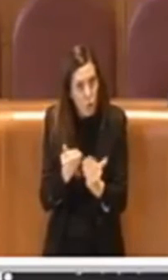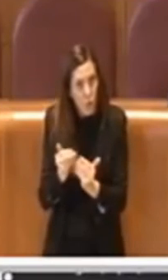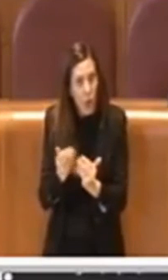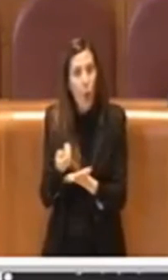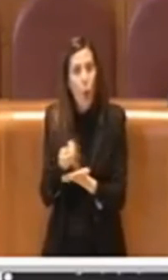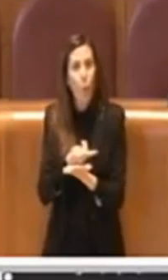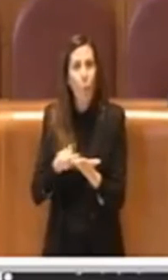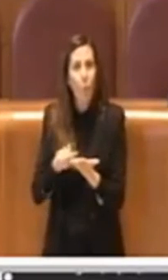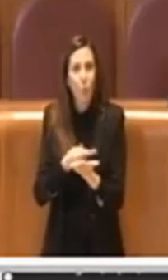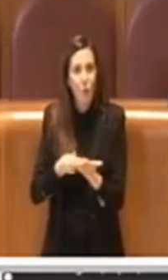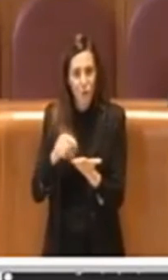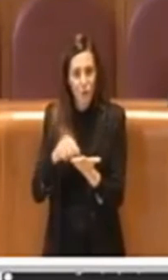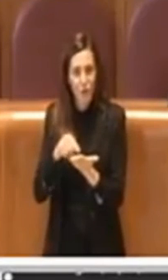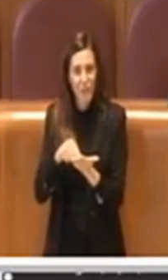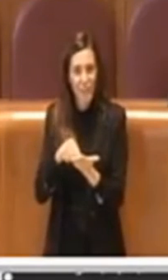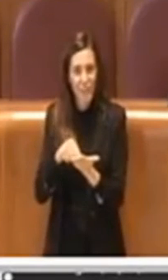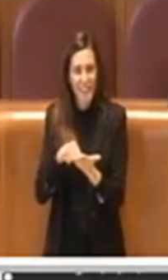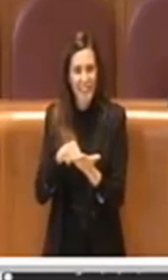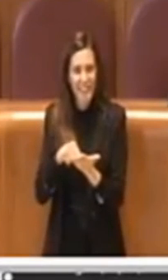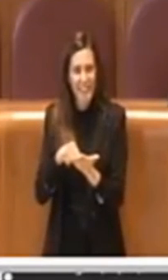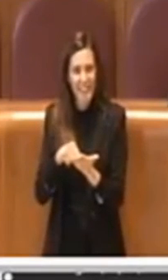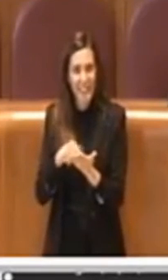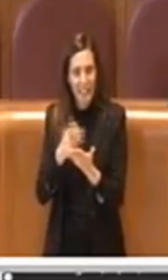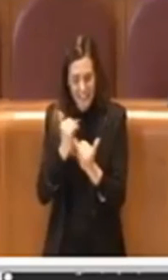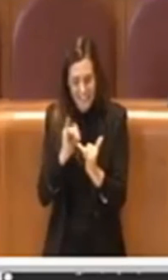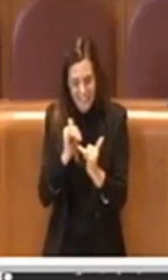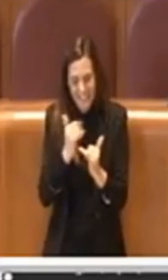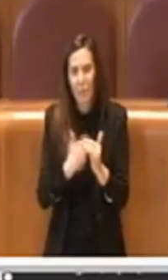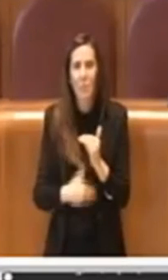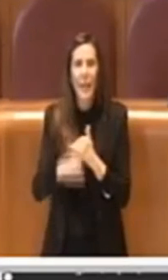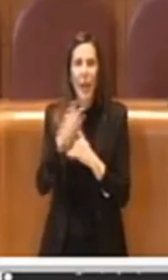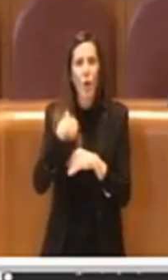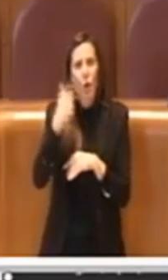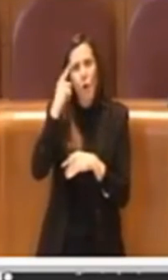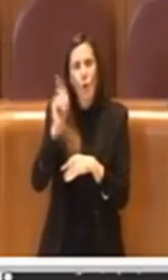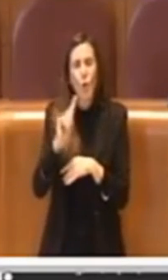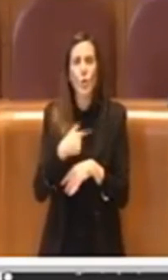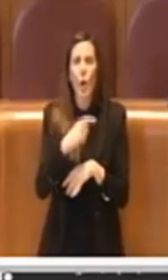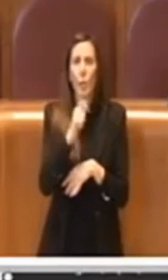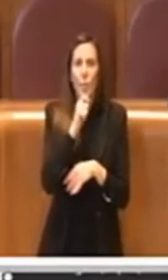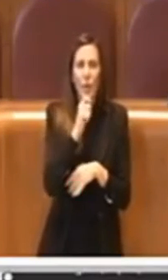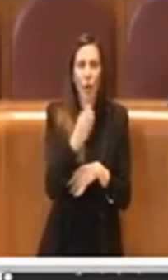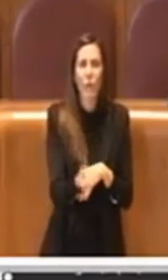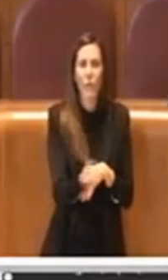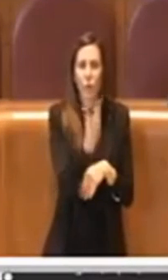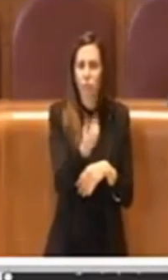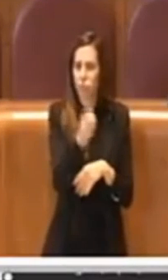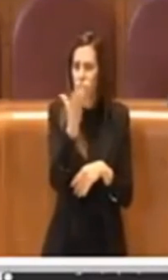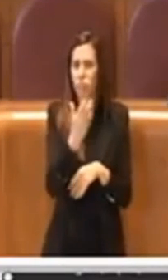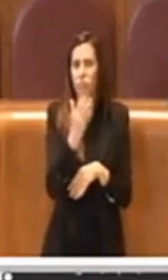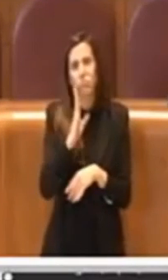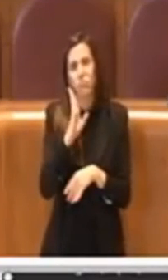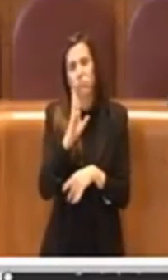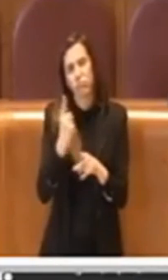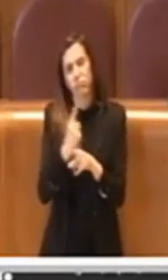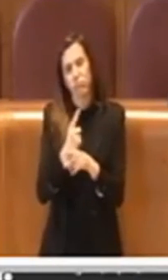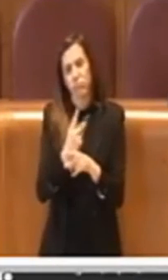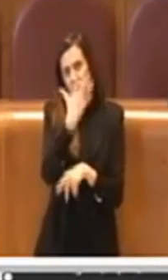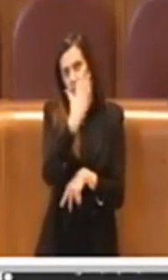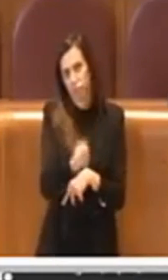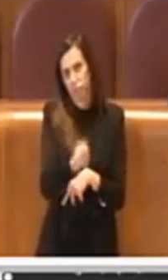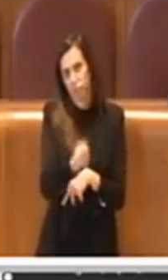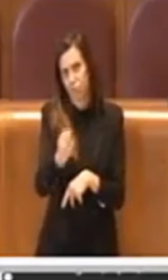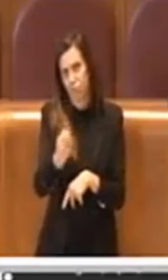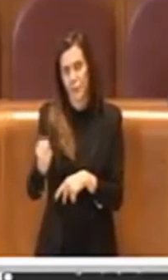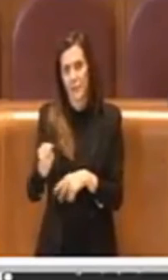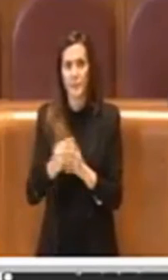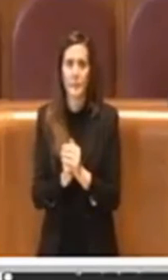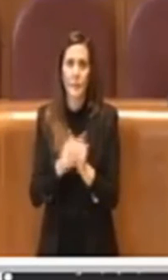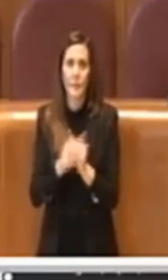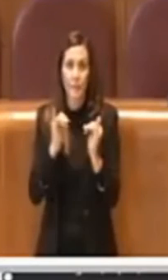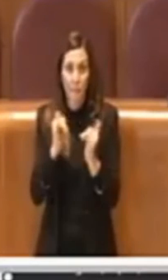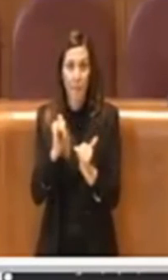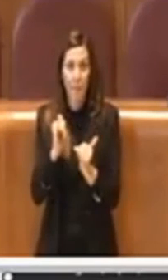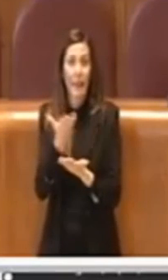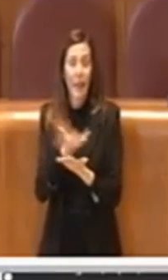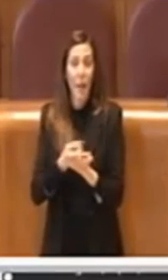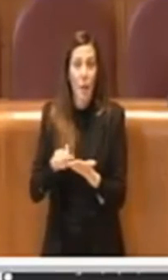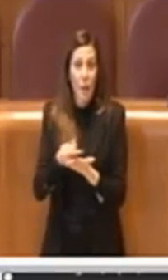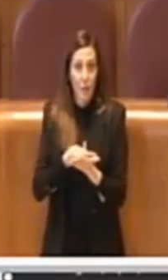progetti